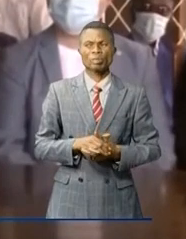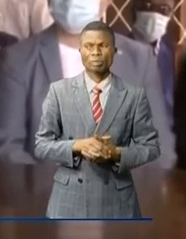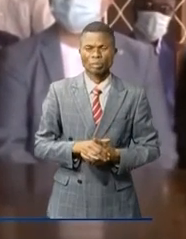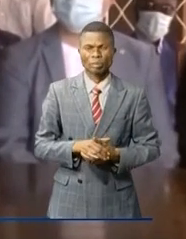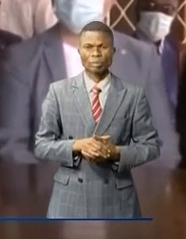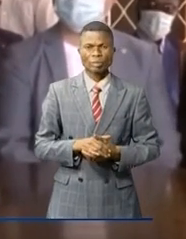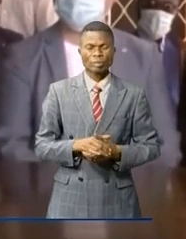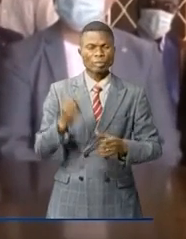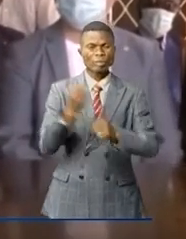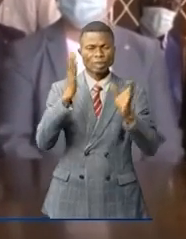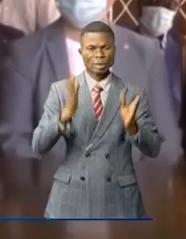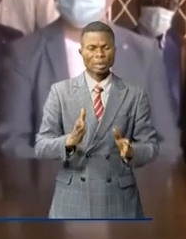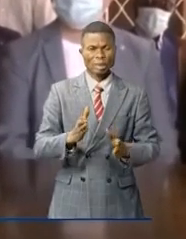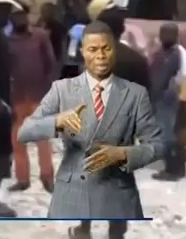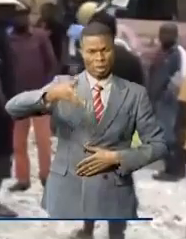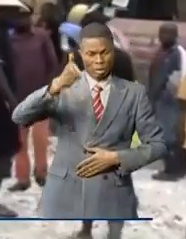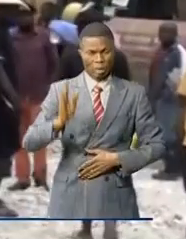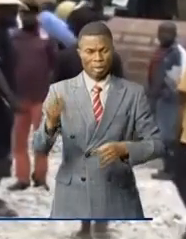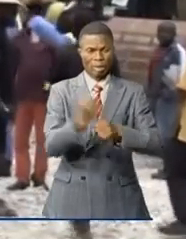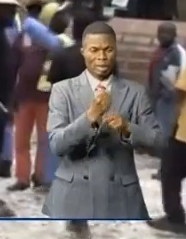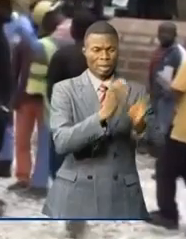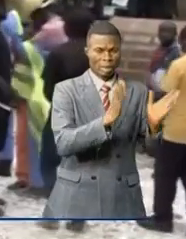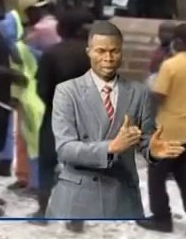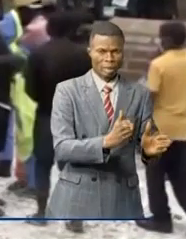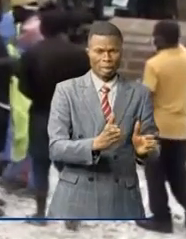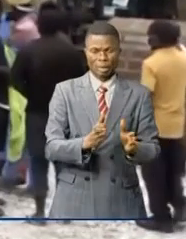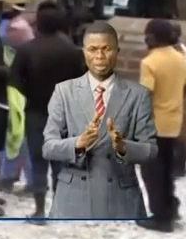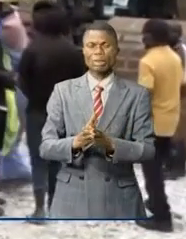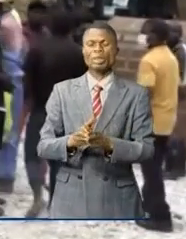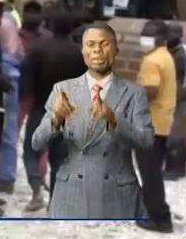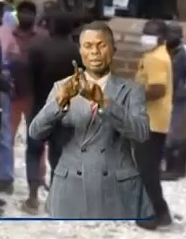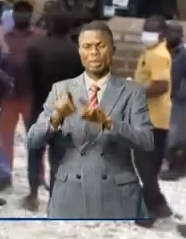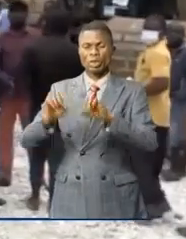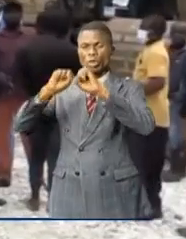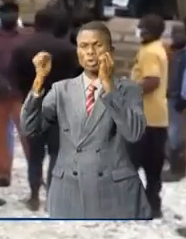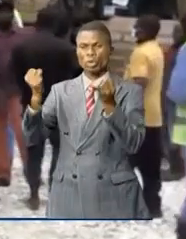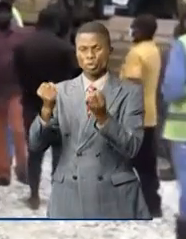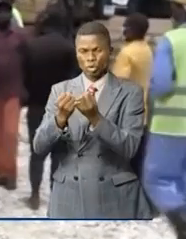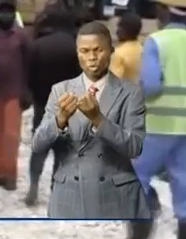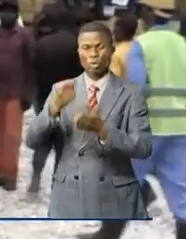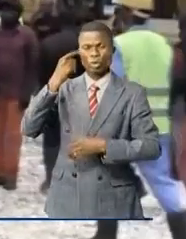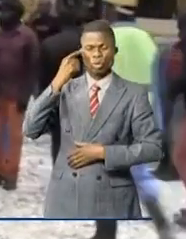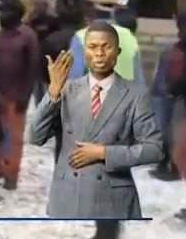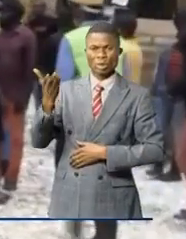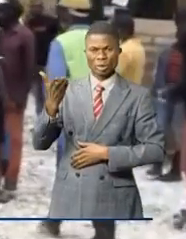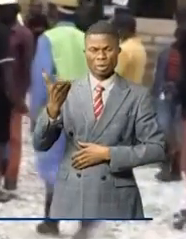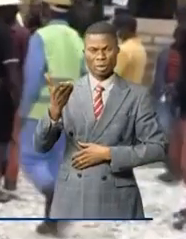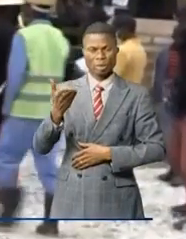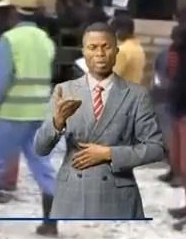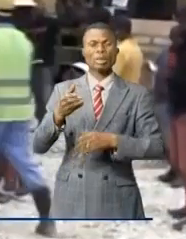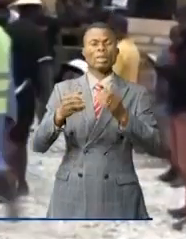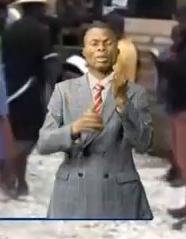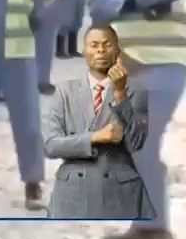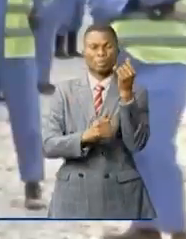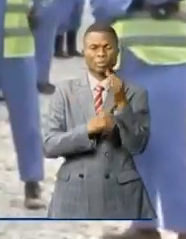interpersonnelle est professionnelle entre les travailleurs d'Oriental Resource Congo ORC en cycle et les ressortissants